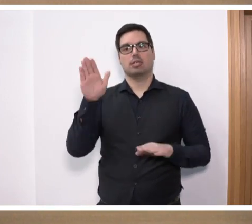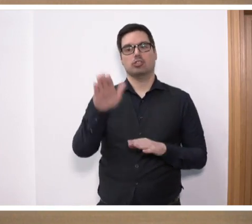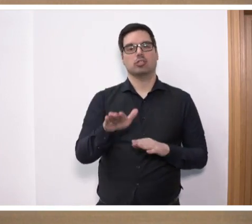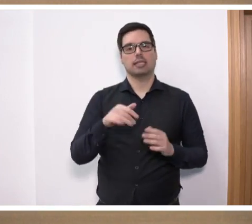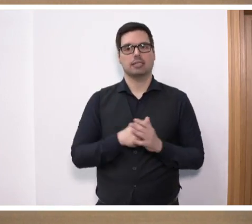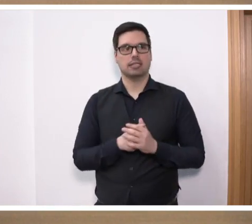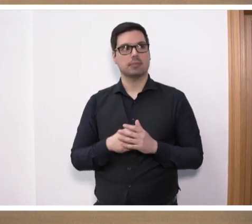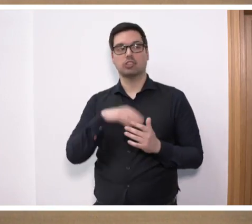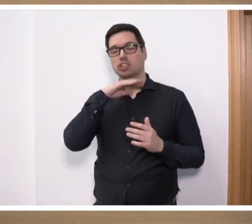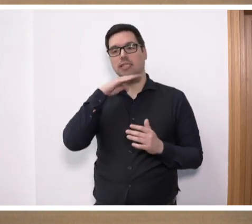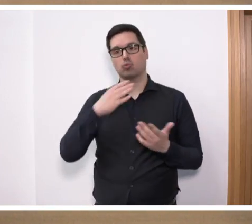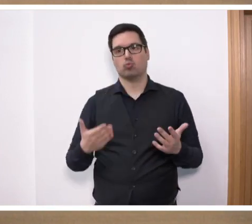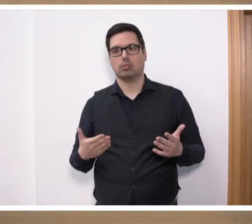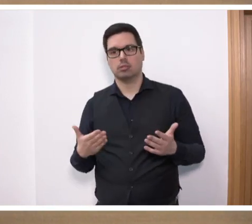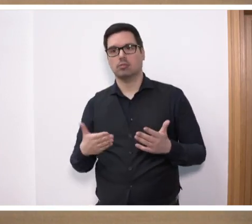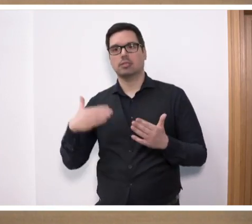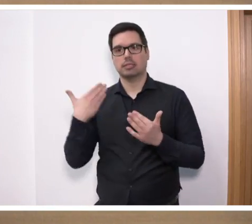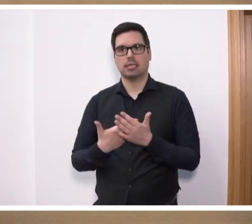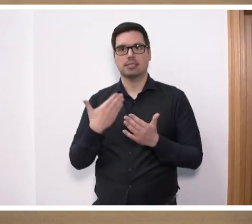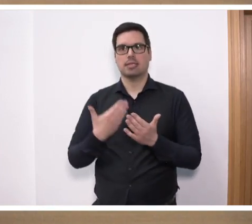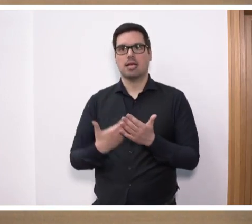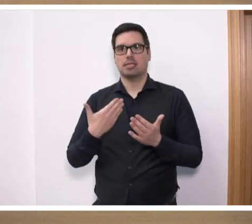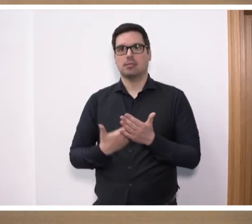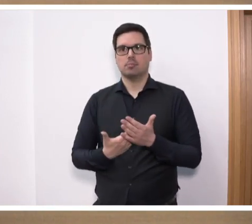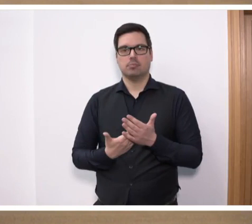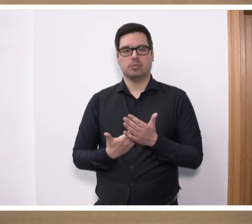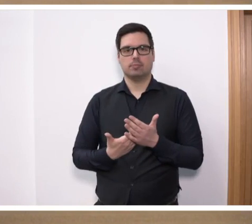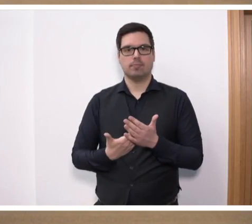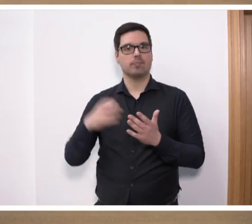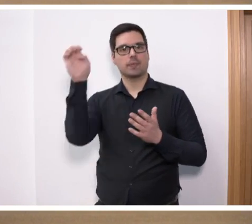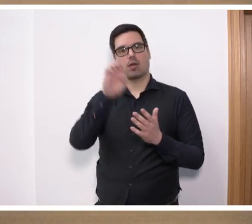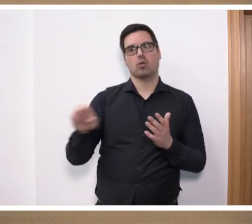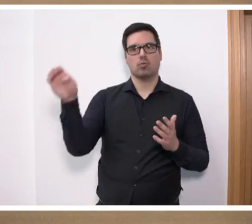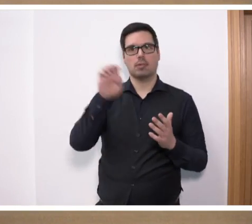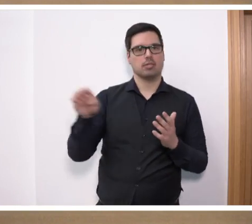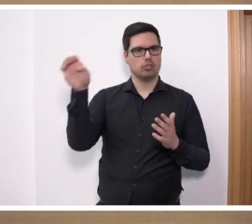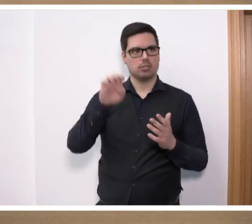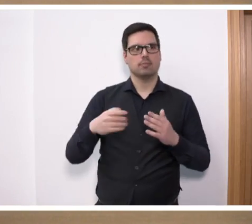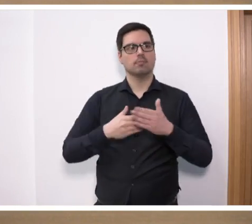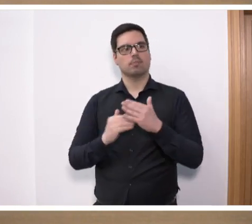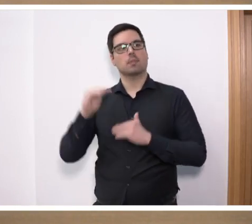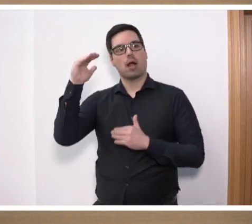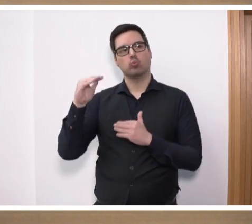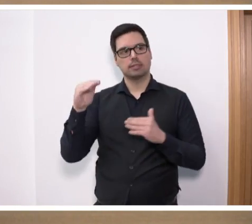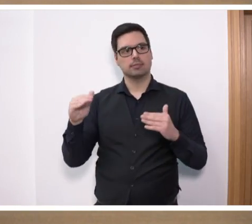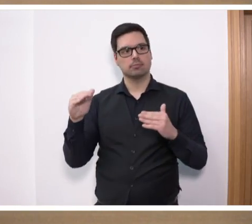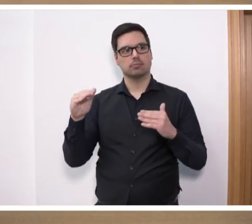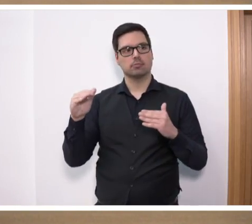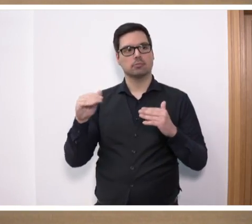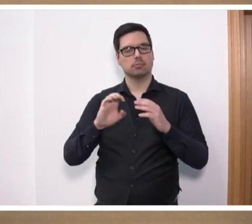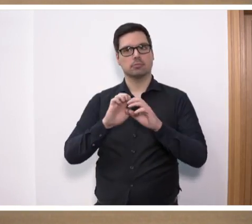Weitem noch nicht aus. Und deswegen sagen wir noch mal in aller Klarheit, die europäischen Außengrenzen, die müssen geschützt werden,